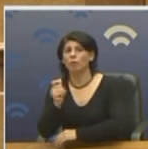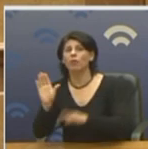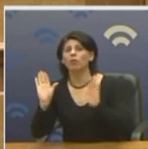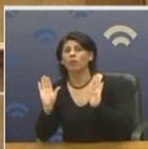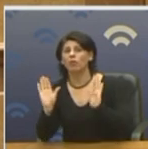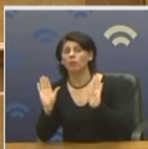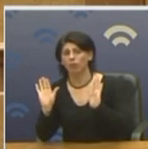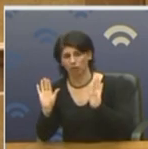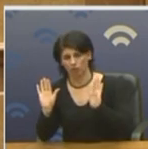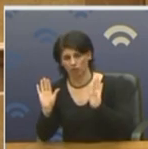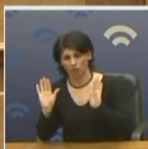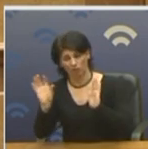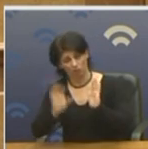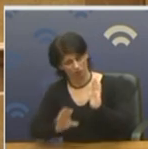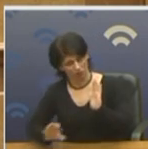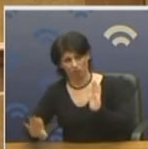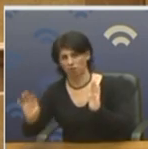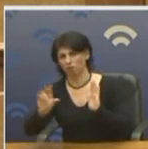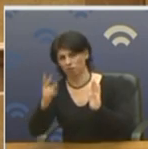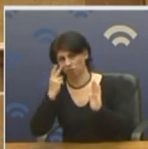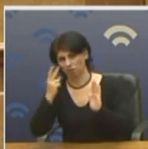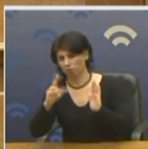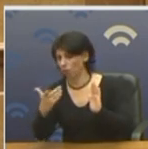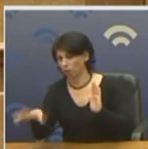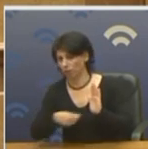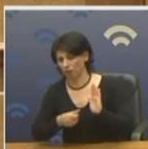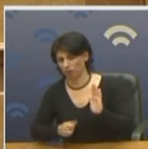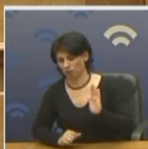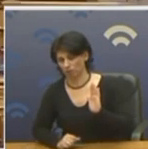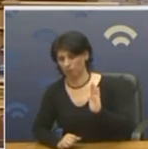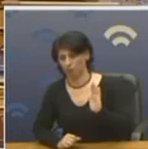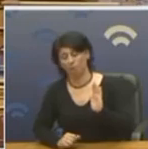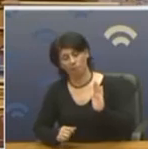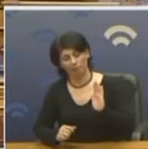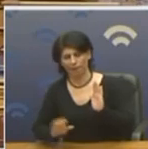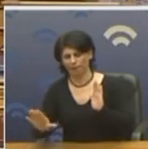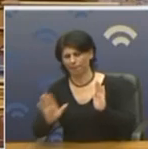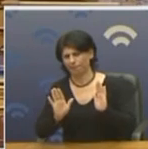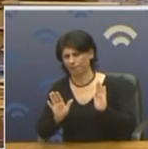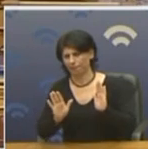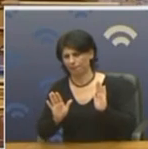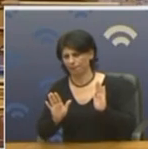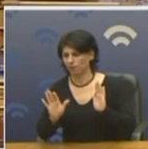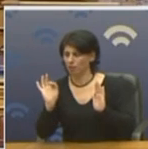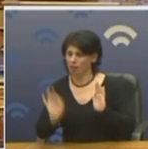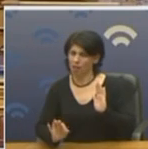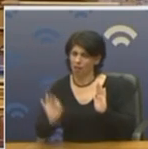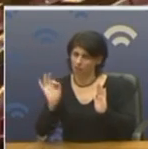Δεν πήρανε. Ψάξτε το λίγο. Ψάξτε. Πότε το πήρανε. Τώρα το πάρετε τώρα. Εντάξει. Αυτό είναι οι δοσολογίες. Κάθε ευτοί.